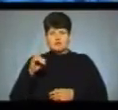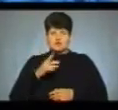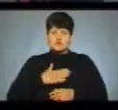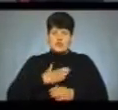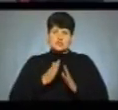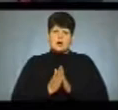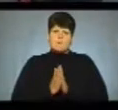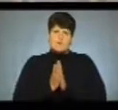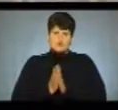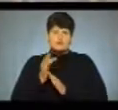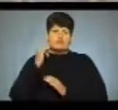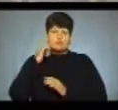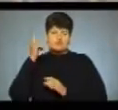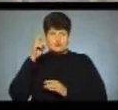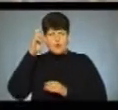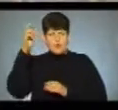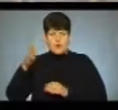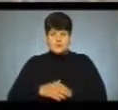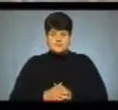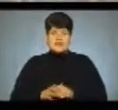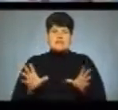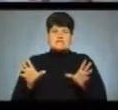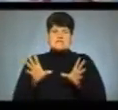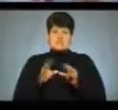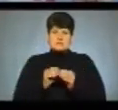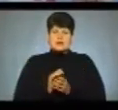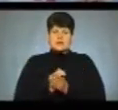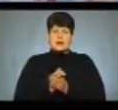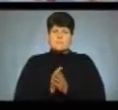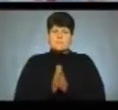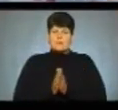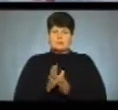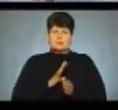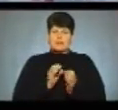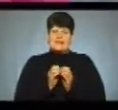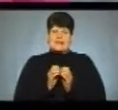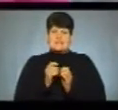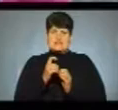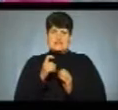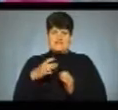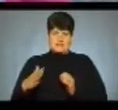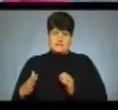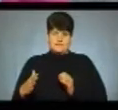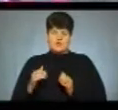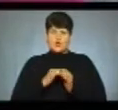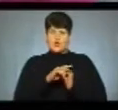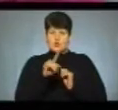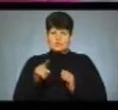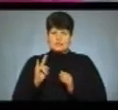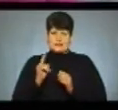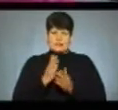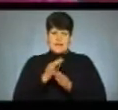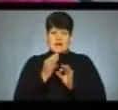молитва почує Бог. Спільна молитва за мир на вервиці тривала 10 хвилин. Кожна дитина мала